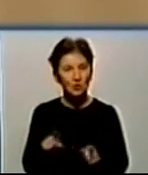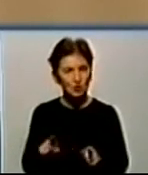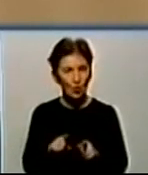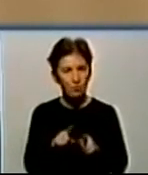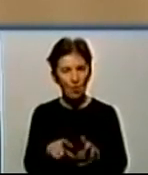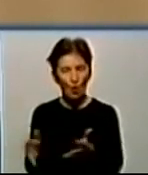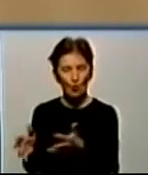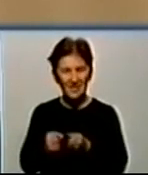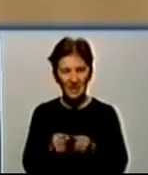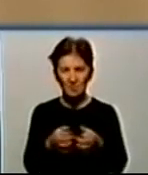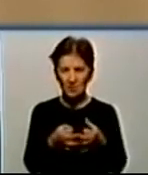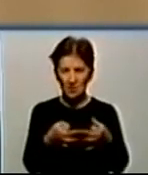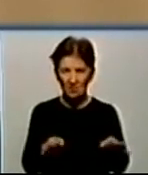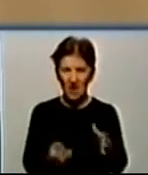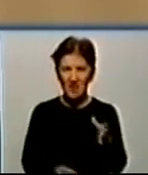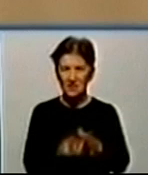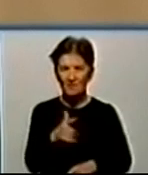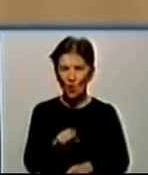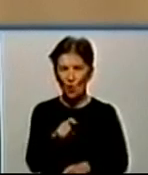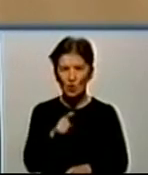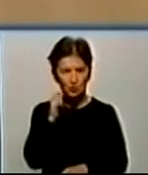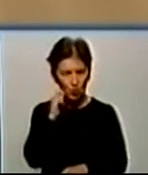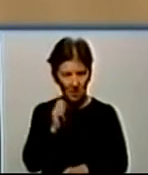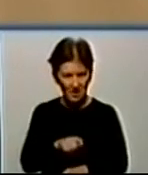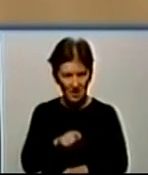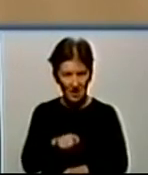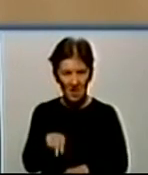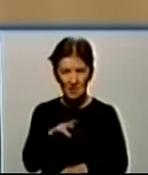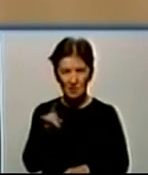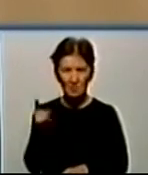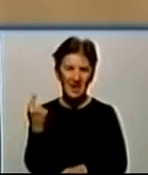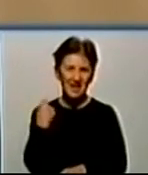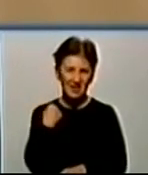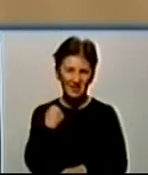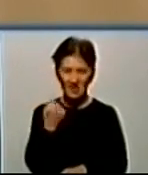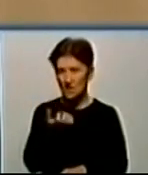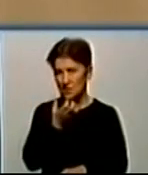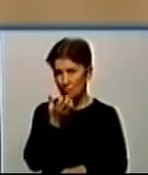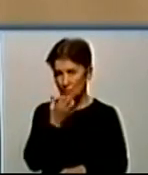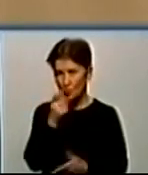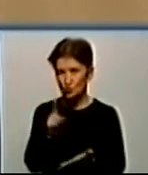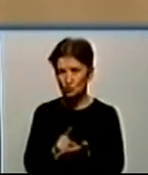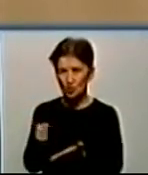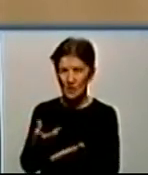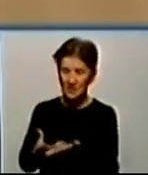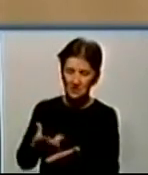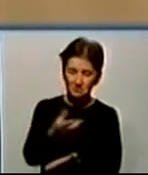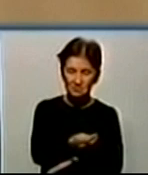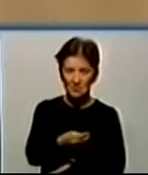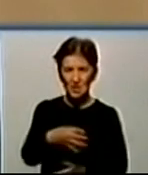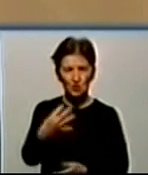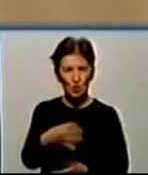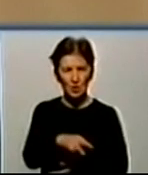отримати номінацію від НАК «Нафтогаз України», ДП «Кіровоград Тепло» мало б сплатити 40 мільйонів